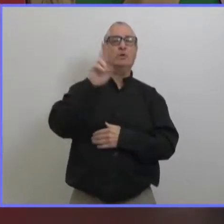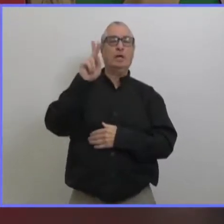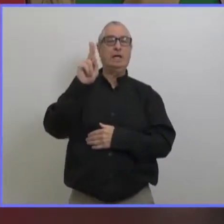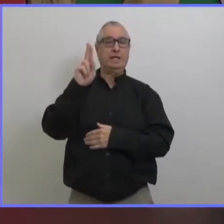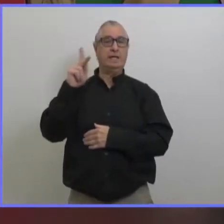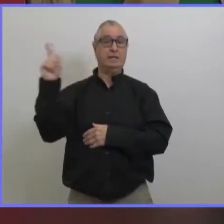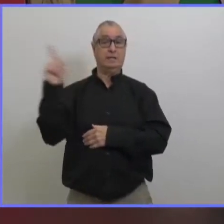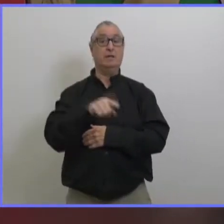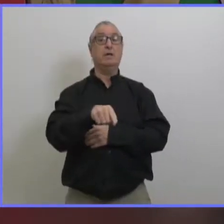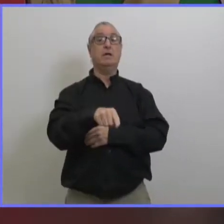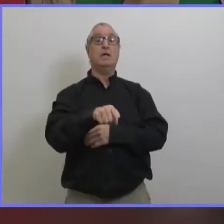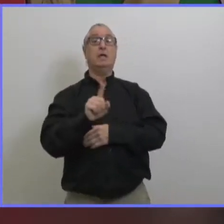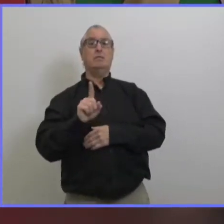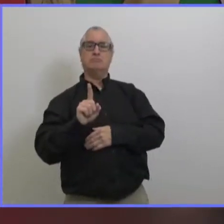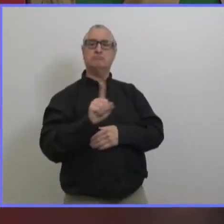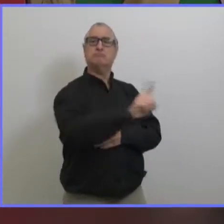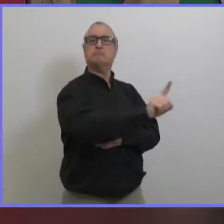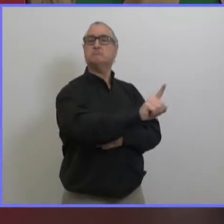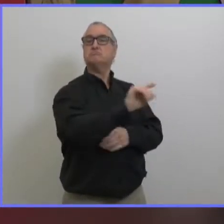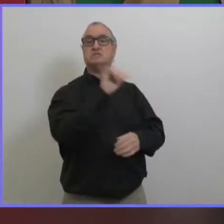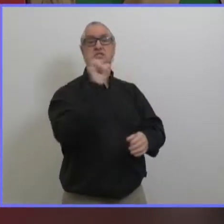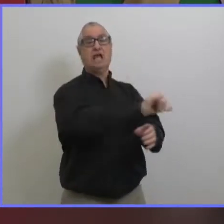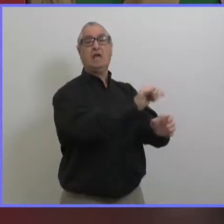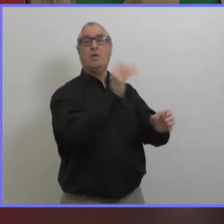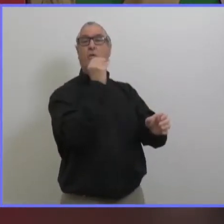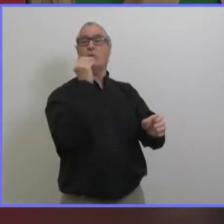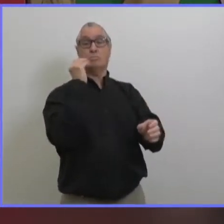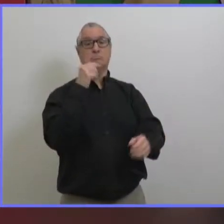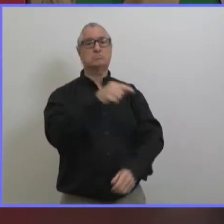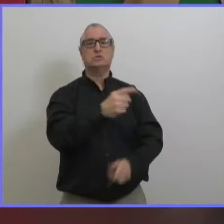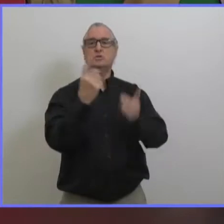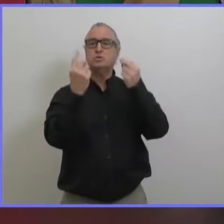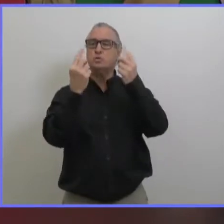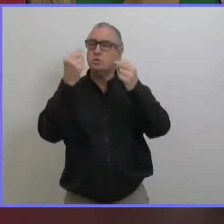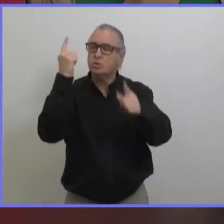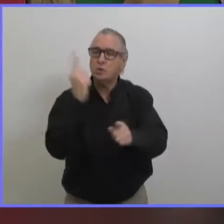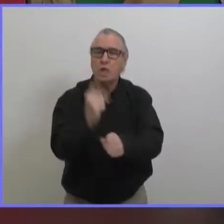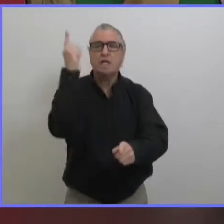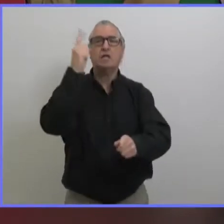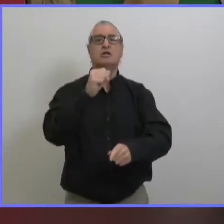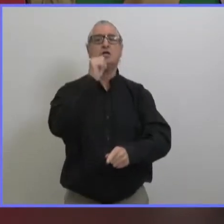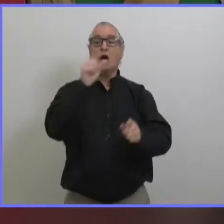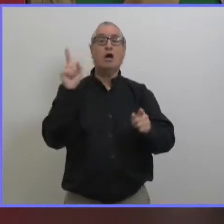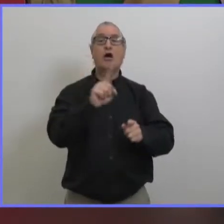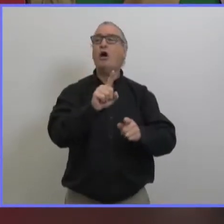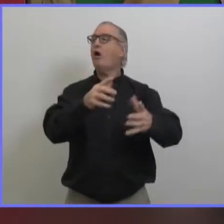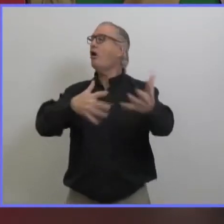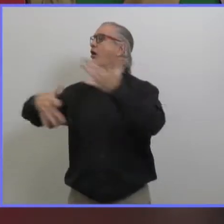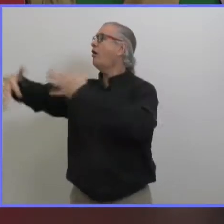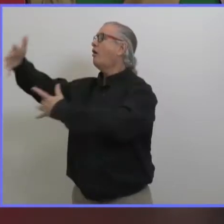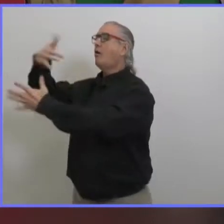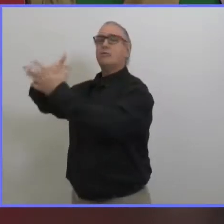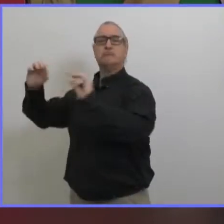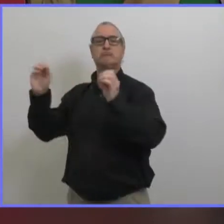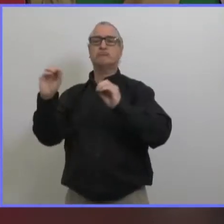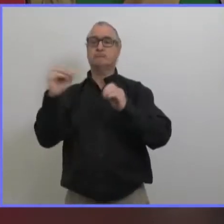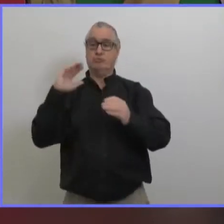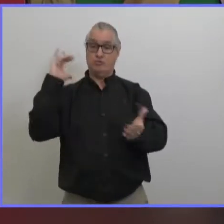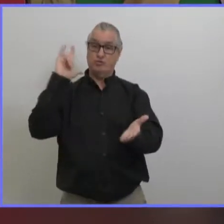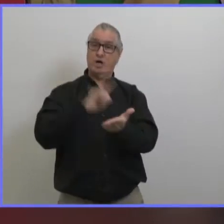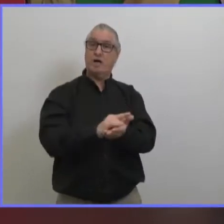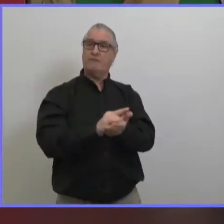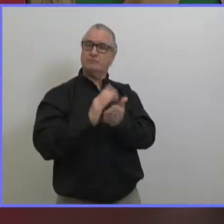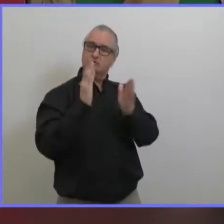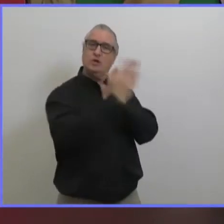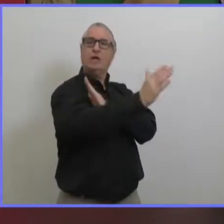voyage donc elle était en isolement de la bonne manière et on a pu voir qu'il n'y avait aucune transmission même dans la maison de